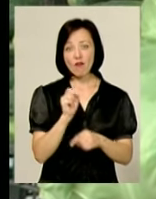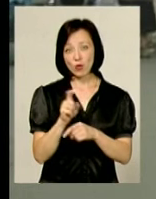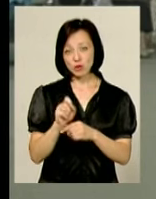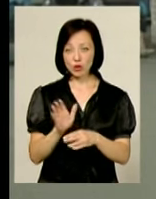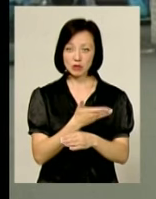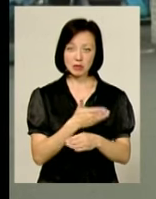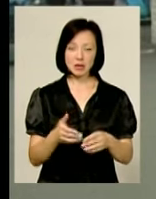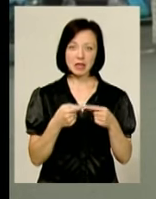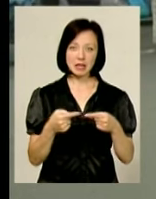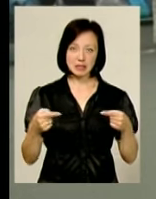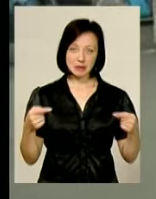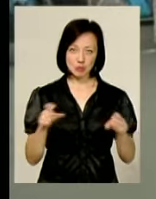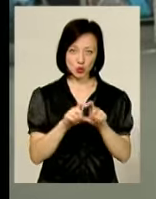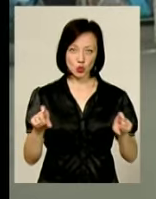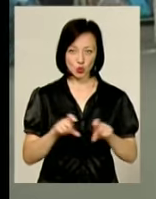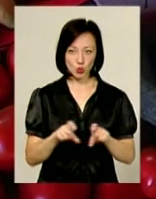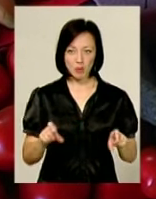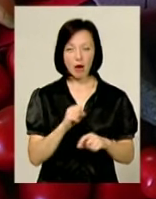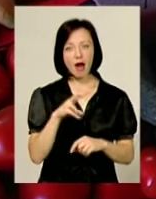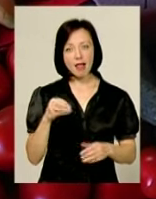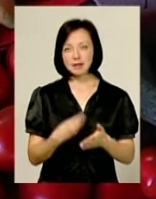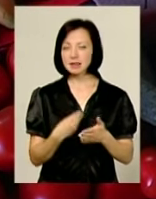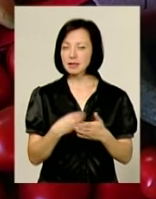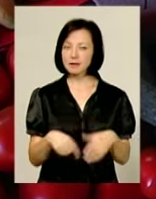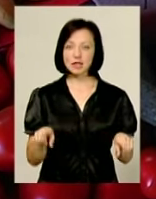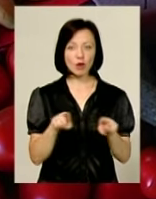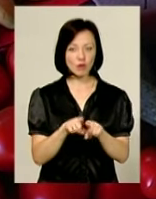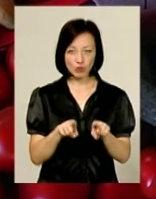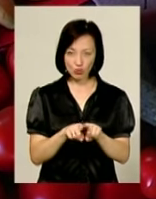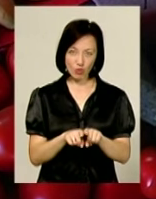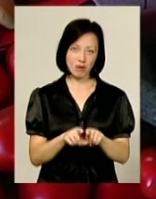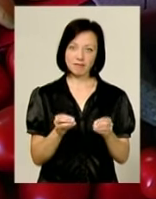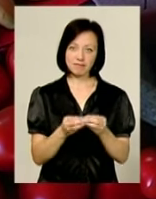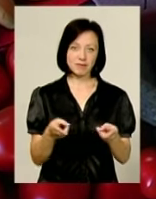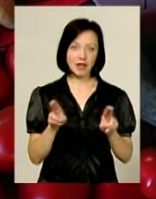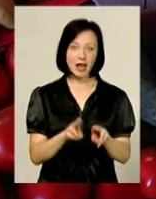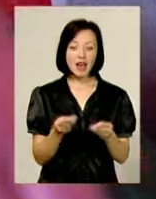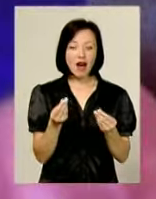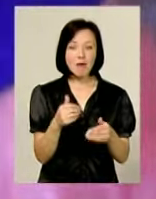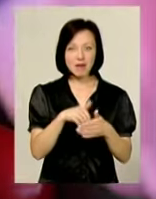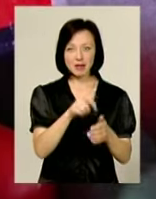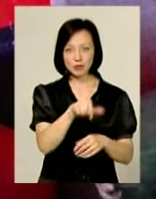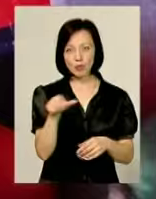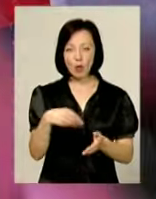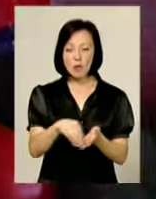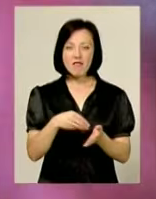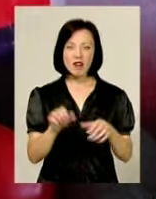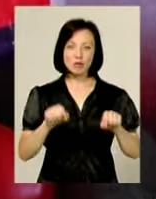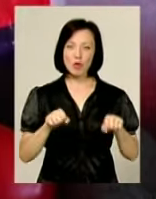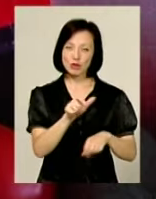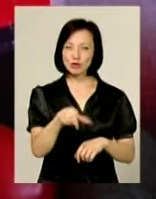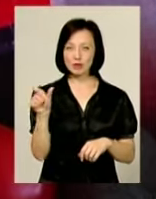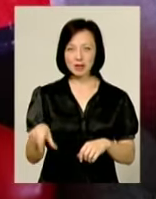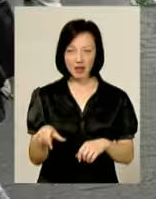розділили між різними іншими структурами. Утім, ціни, схоже, все одно диктуватиме ринок. І гаманець покупців. На жаль, купівельна спроможність наших